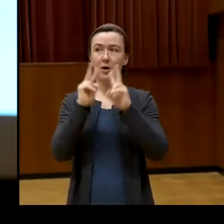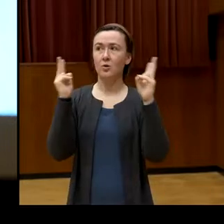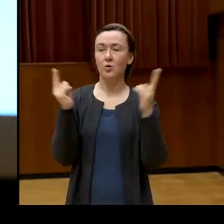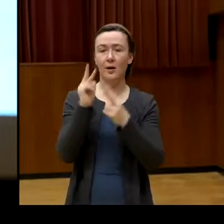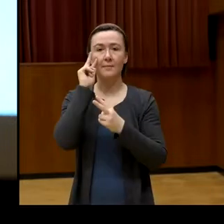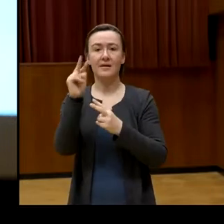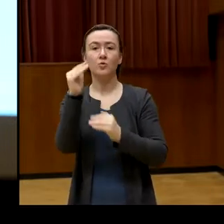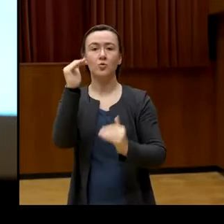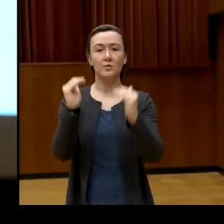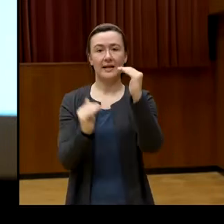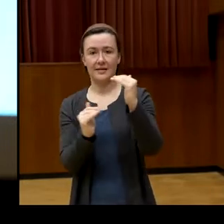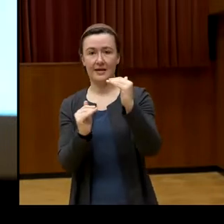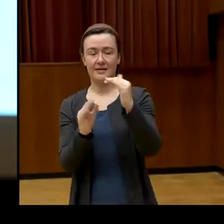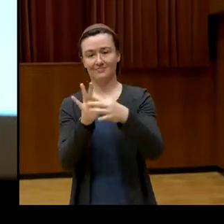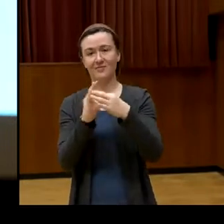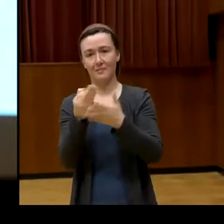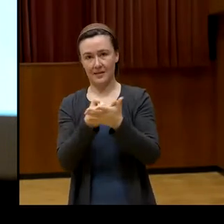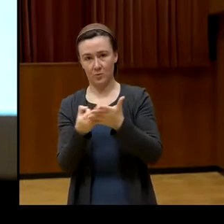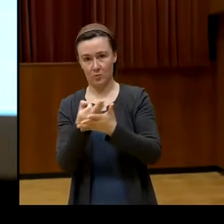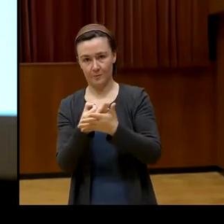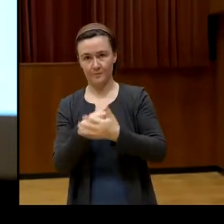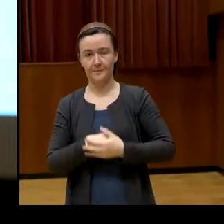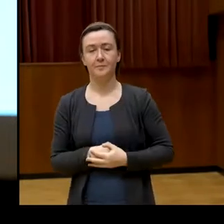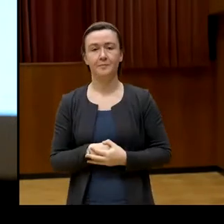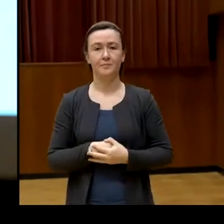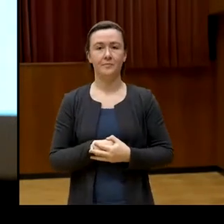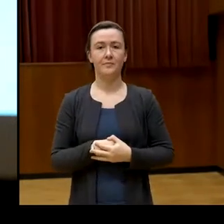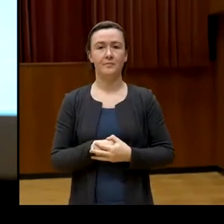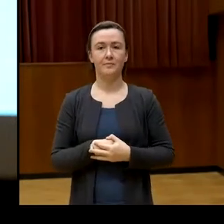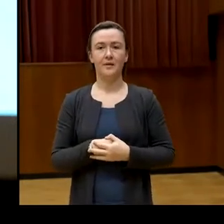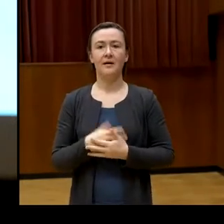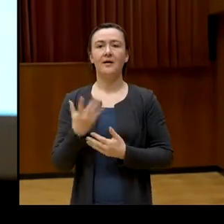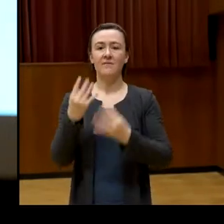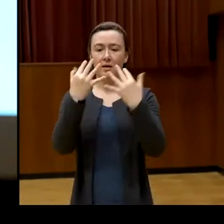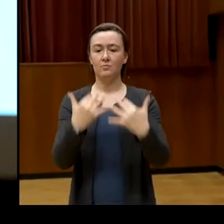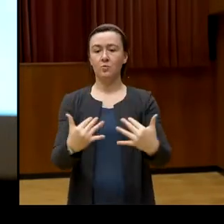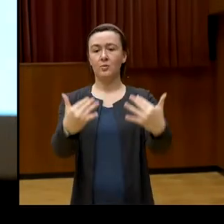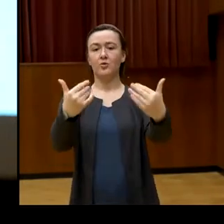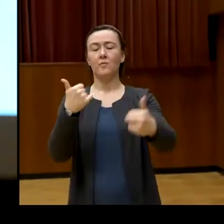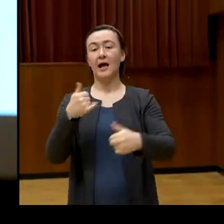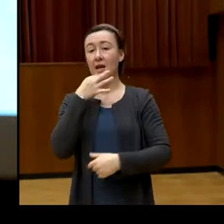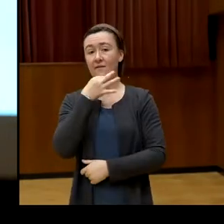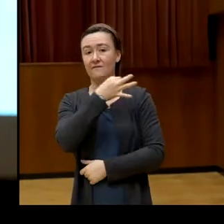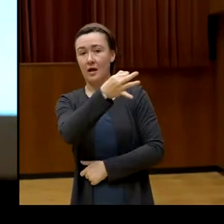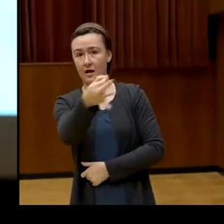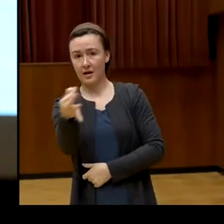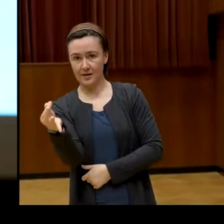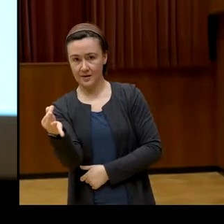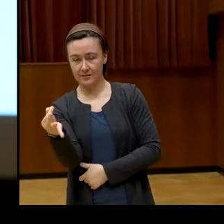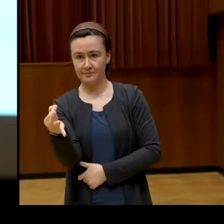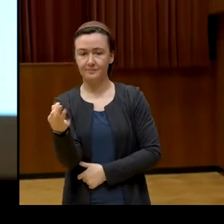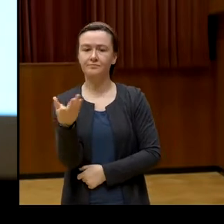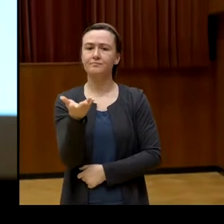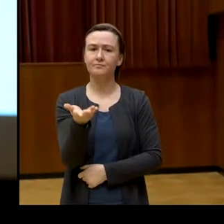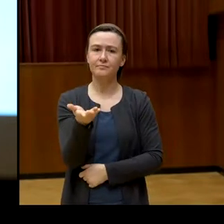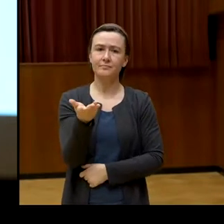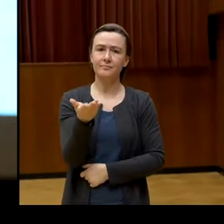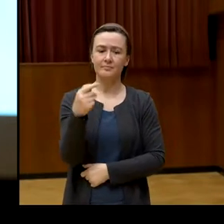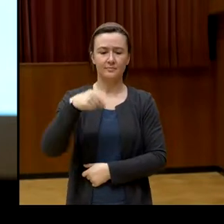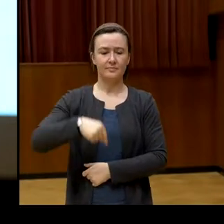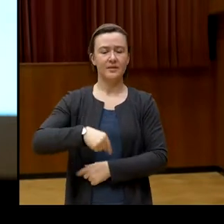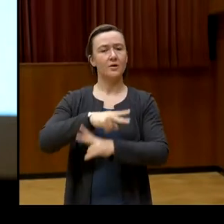besucht. Eine der ans Publikum gestellten Fragen lautete, wird Österreich das